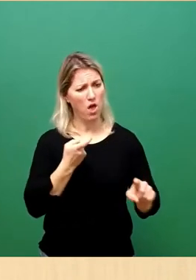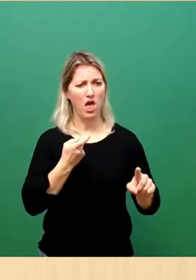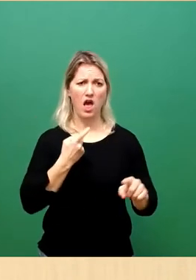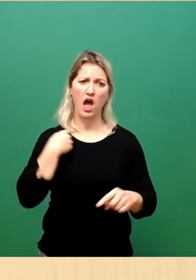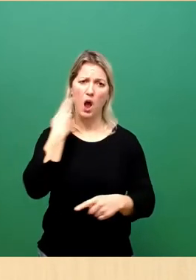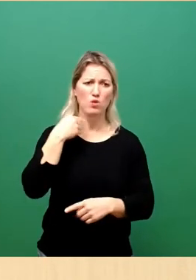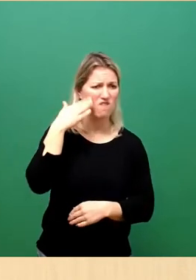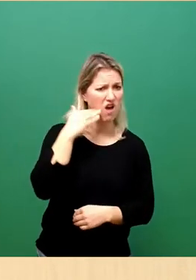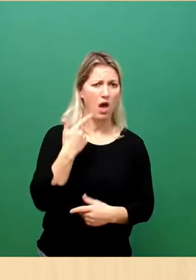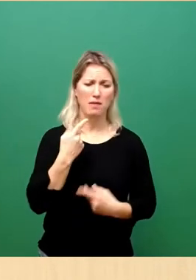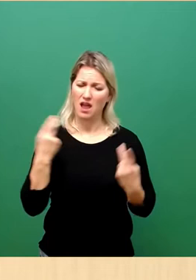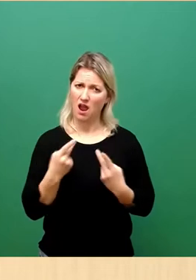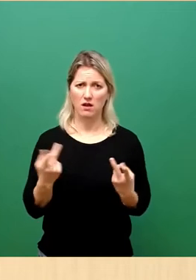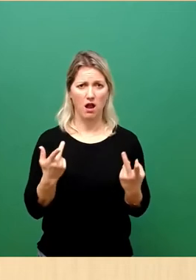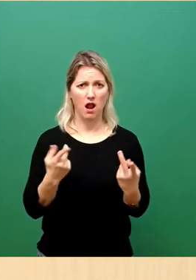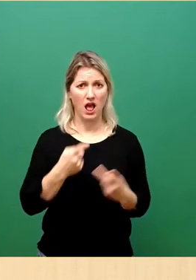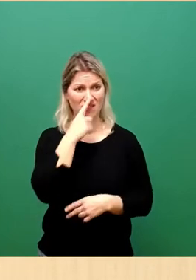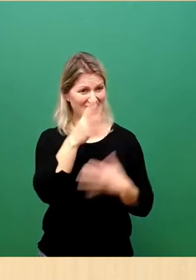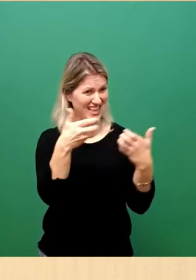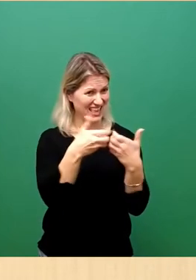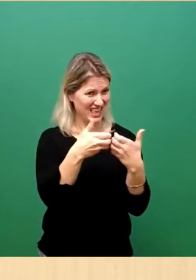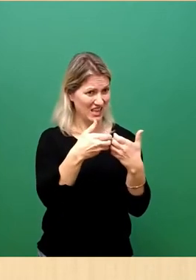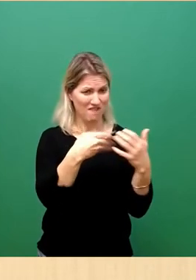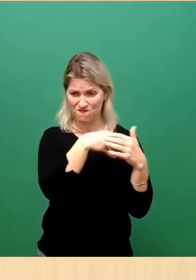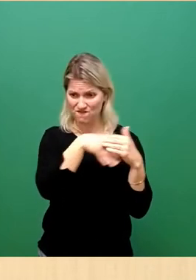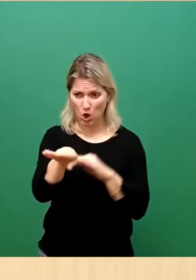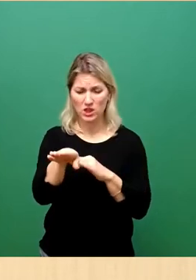flüchtet, dann ist es unsere Pflicht zu helfen.